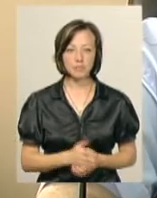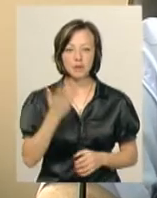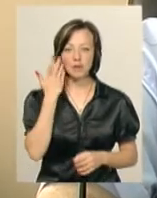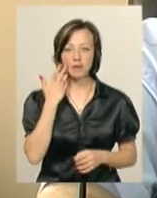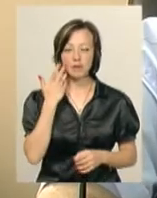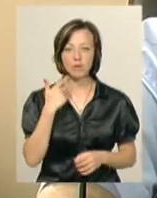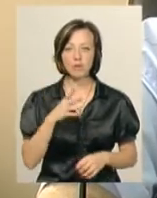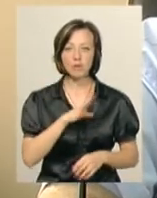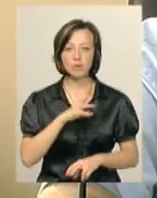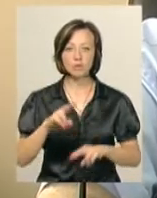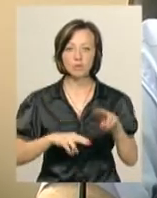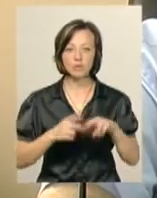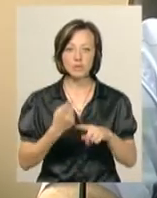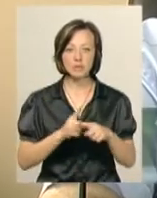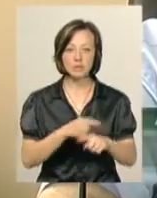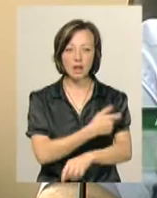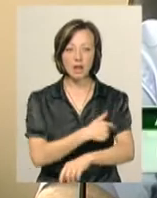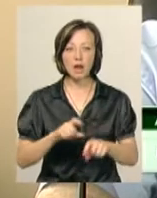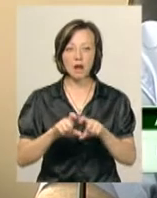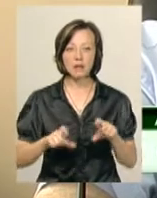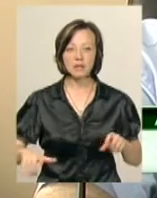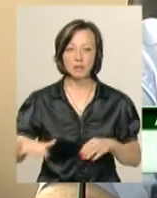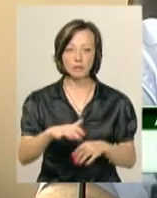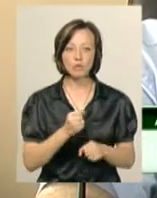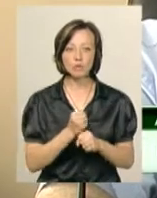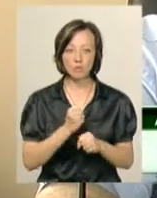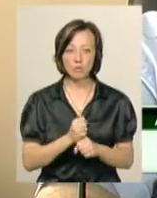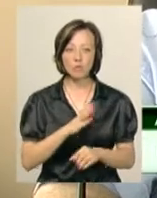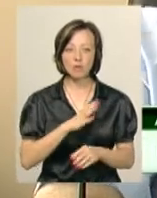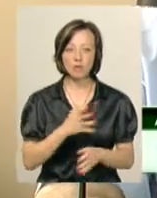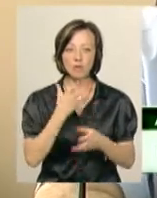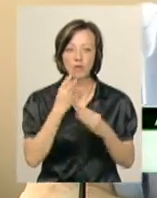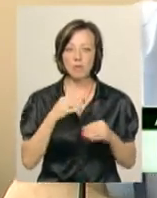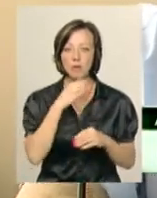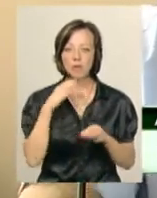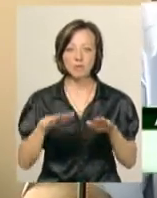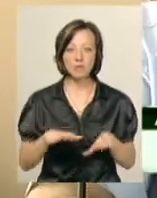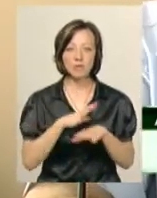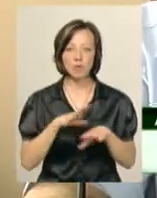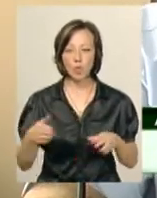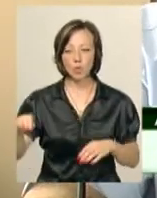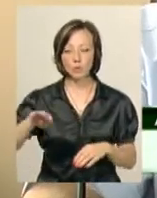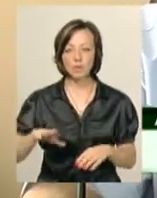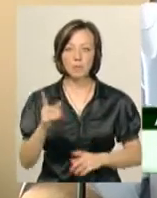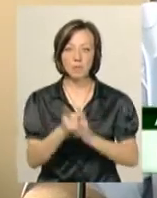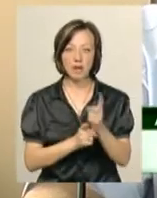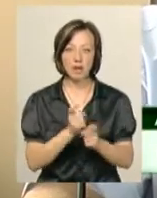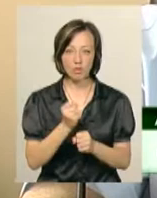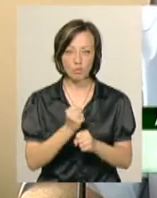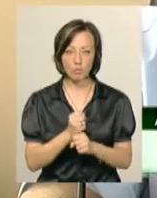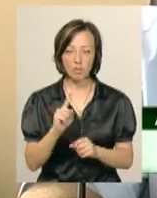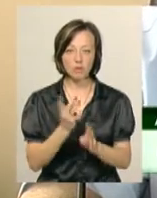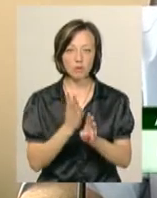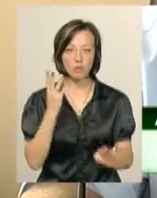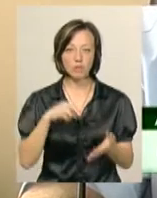Коли була збудована ця лікарня, територія була зроблена недобросовісно. У багатьох місцях не було тротуарів лівнього. Все це буде перероблюватись. Насамперед